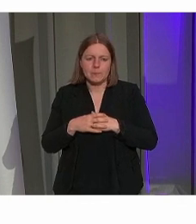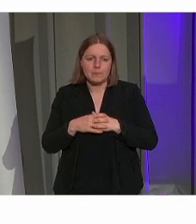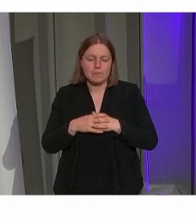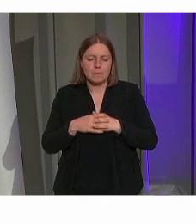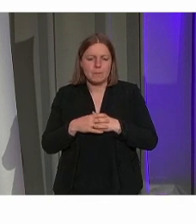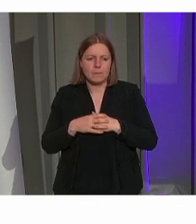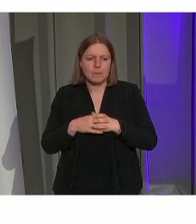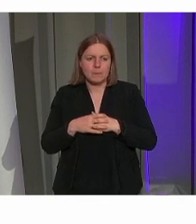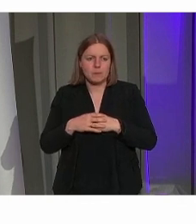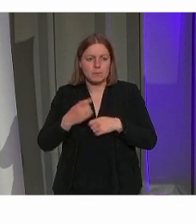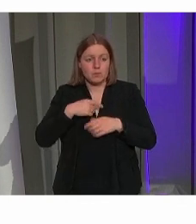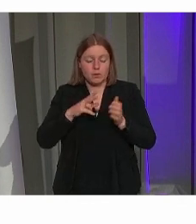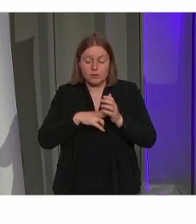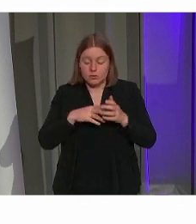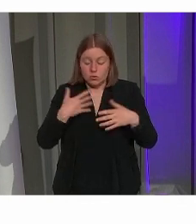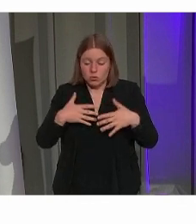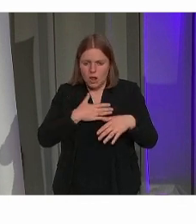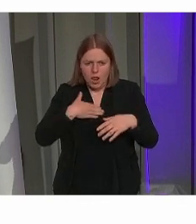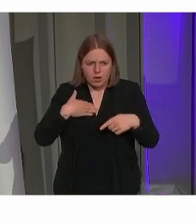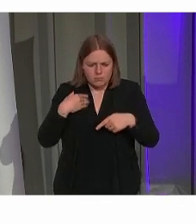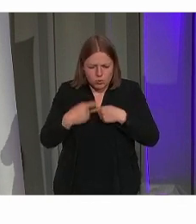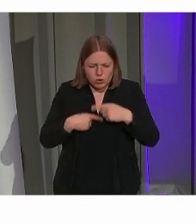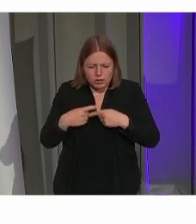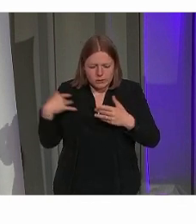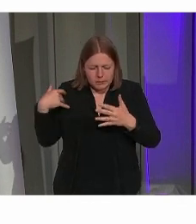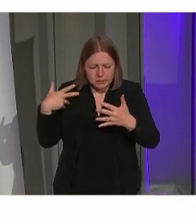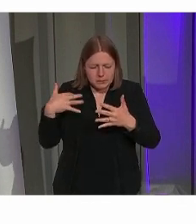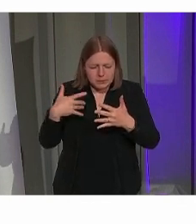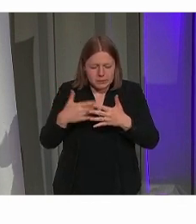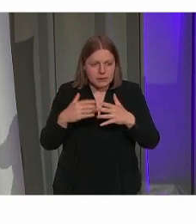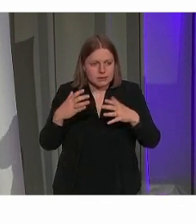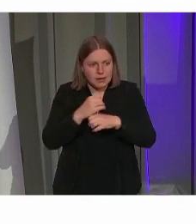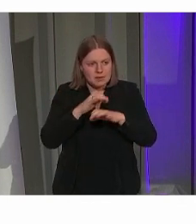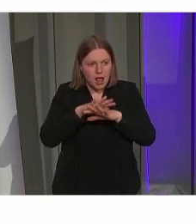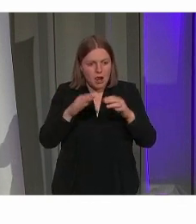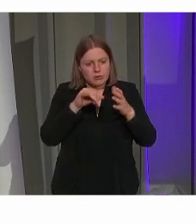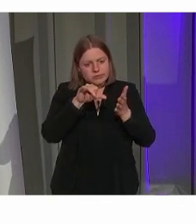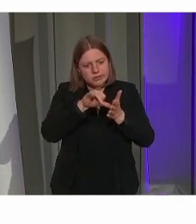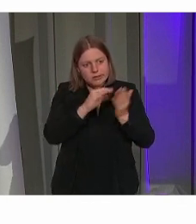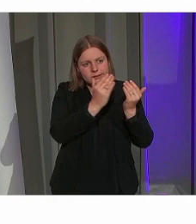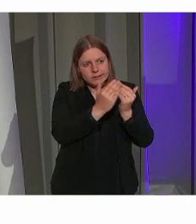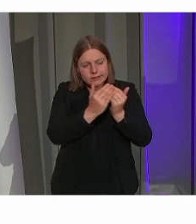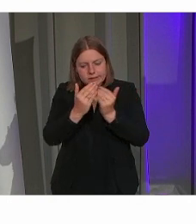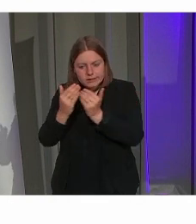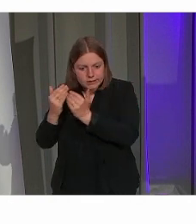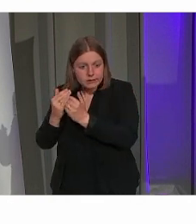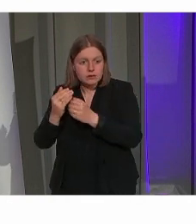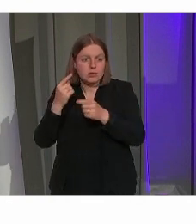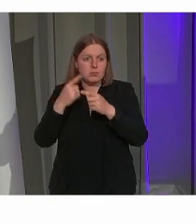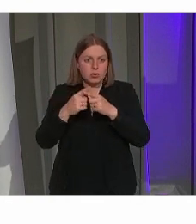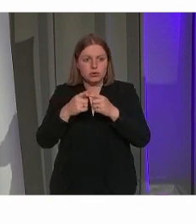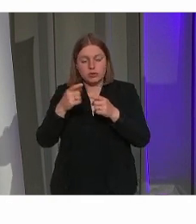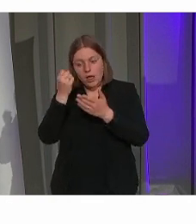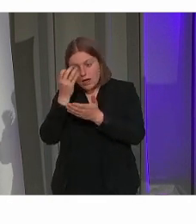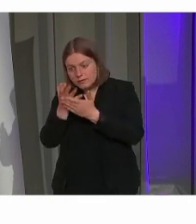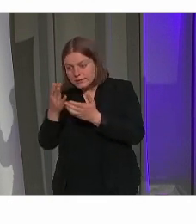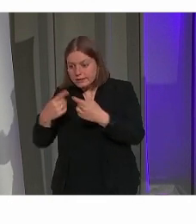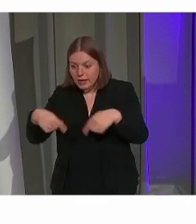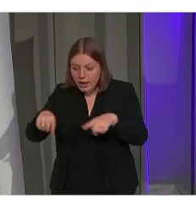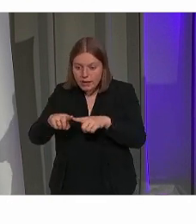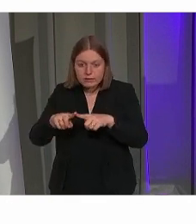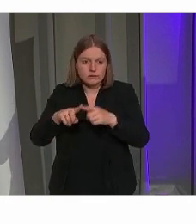Wij hebben een heel proces doorgaan met eigenlijk alle betrokken stadsdiensten, maar ook met adviesraden.